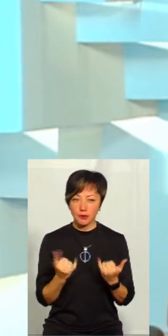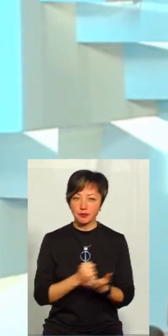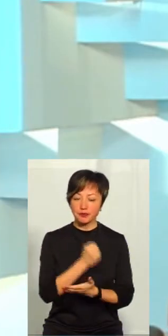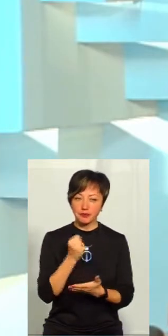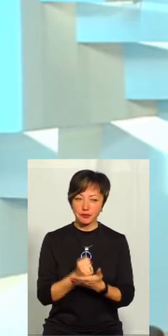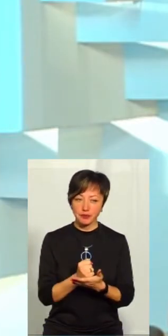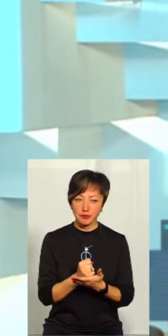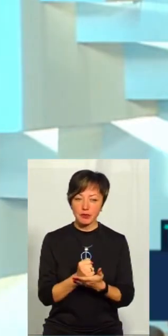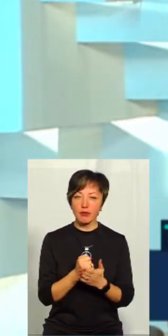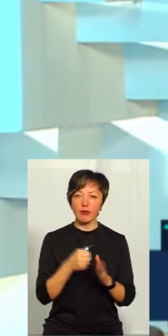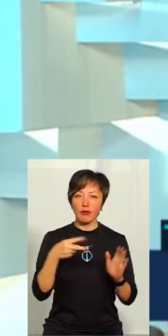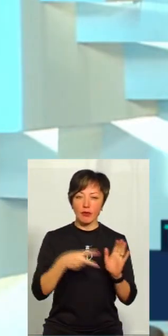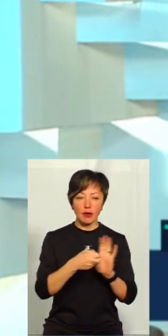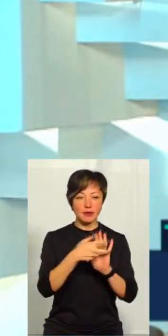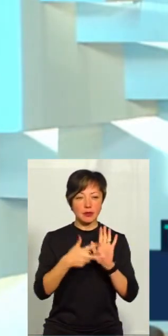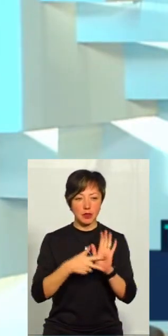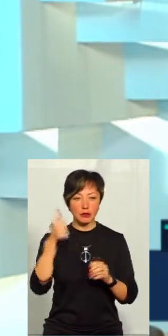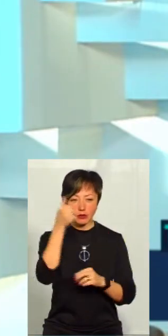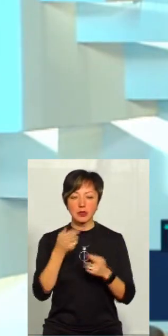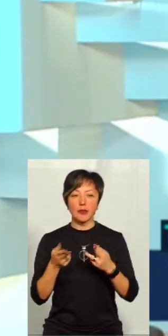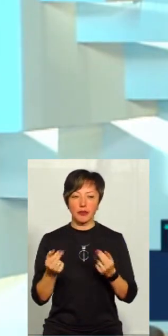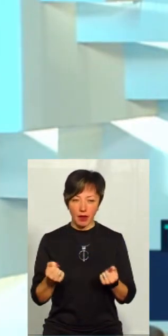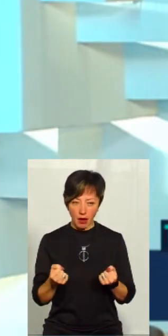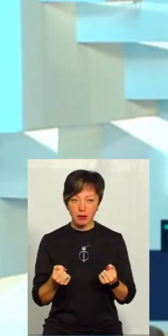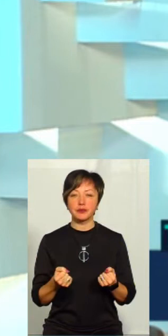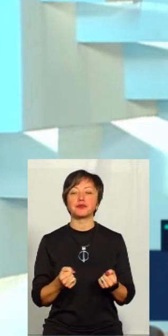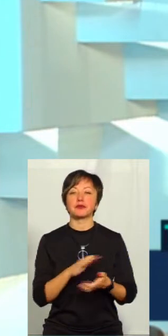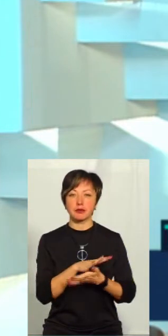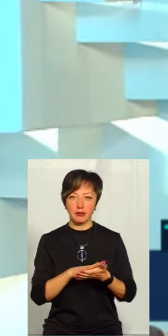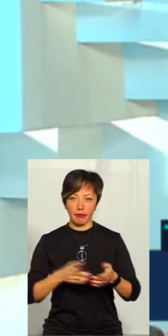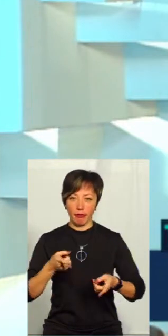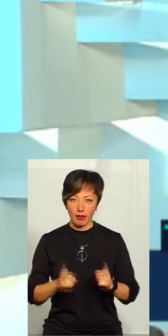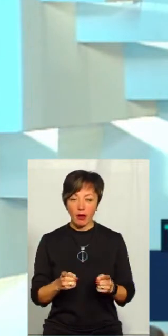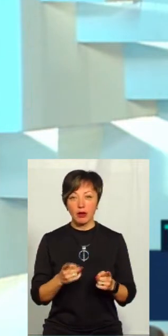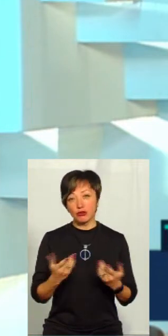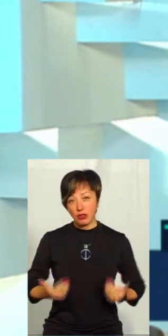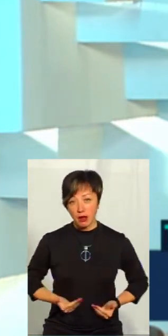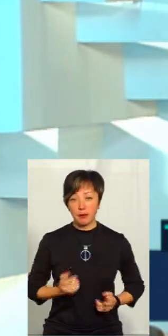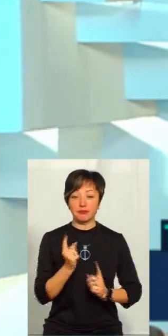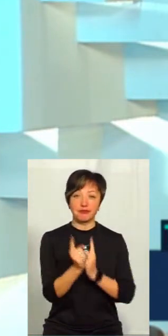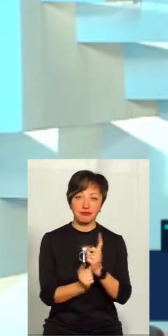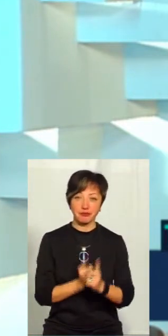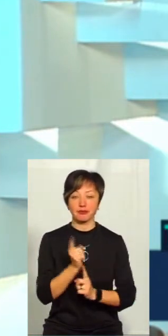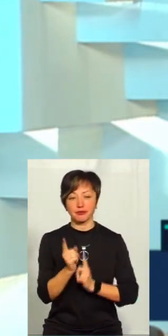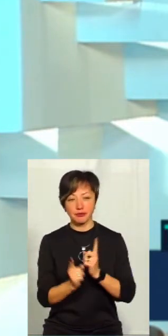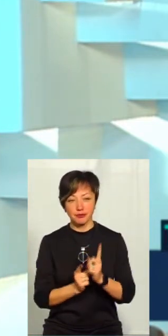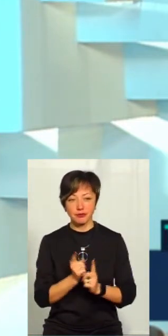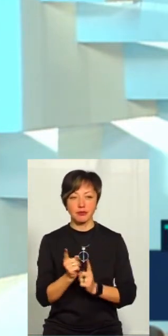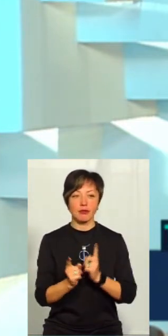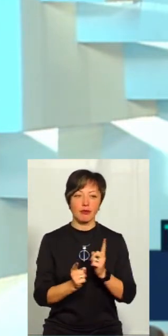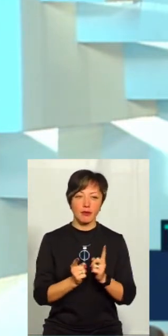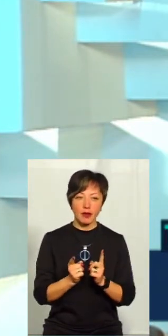затверджений у 2018 році, так, він діючий станом на сьогодні, але життя йде. Життя йде і